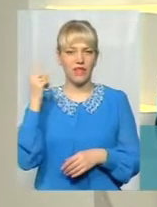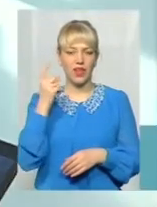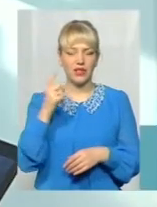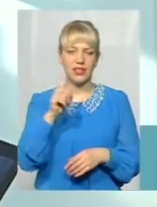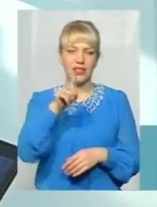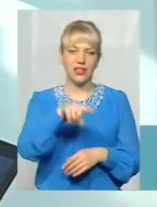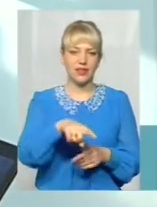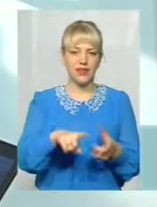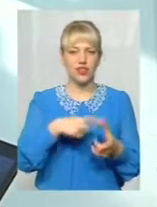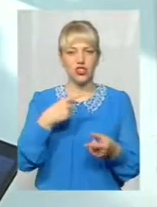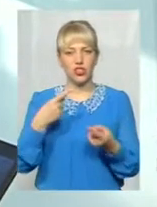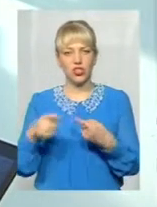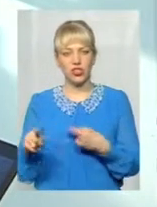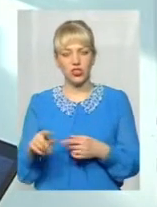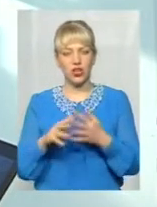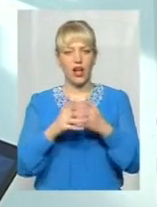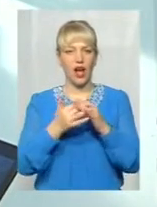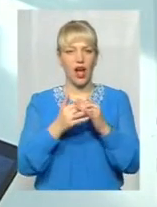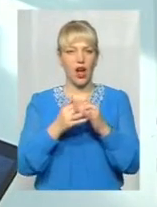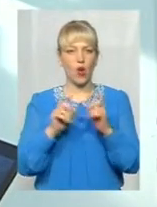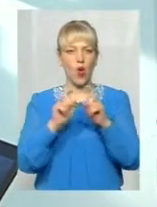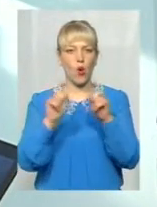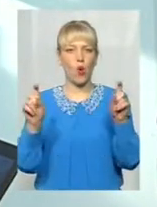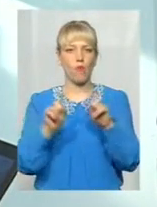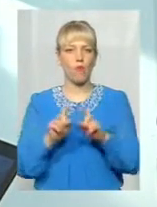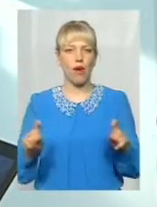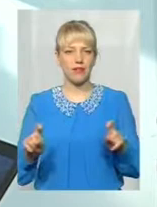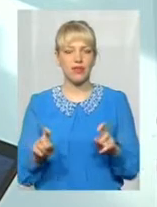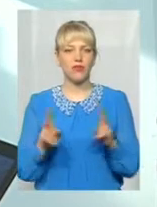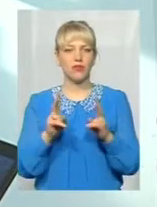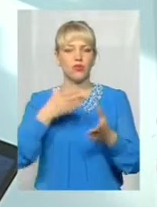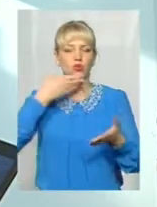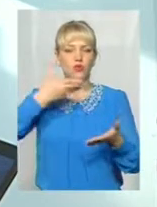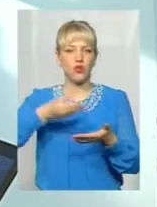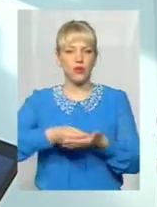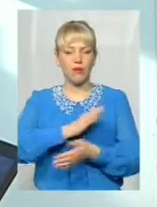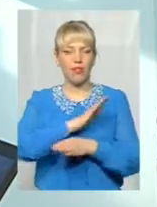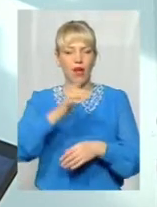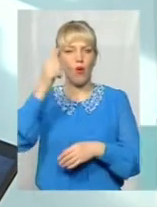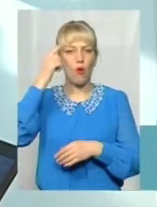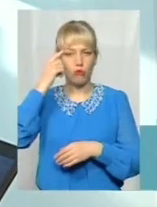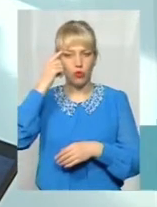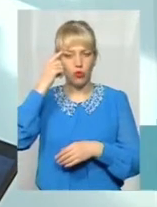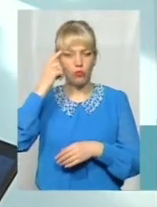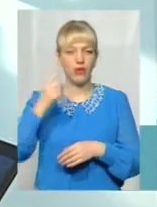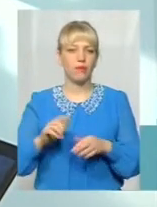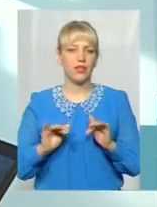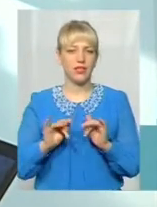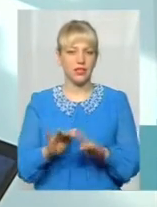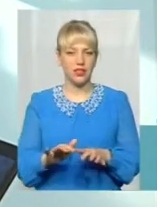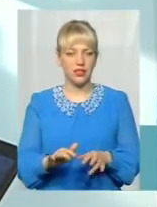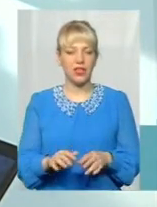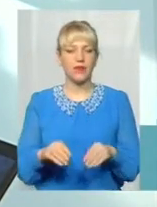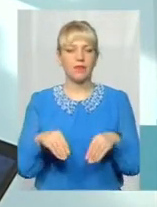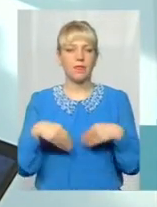інших агрокомпаній, які такими своїми необдуманими діями можуть нести шкоду не тільки довкіллю, але